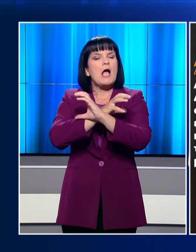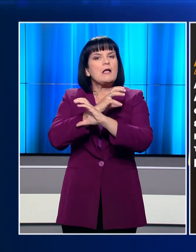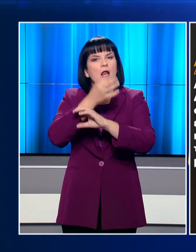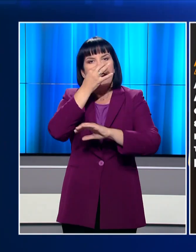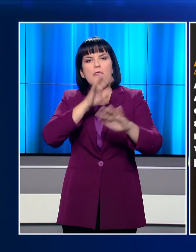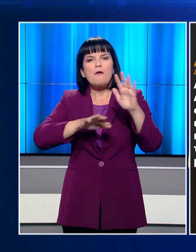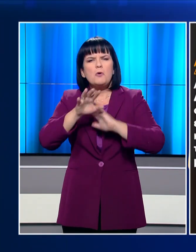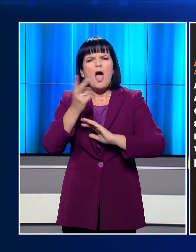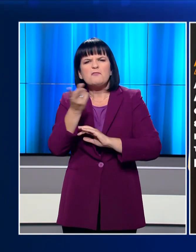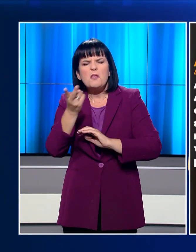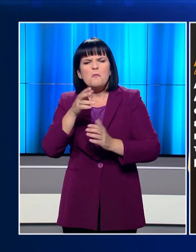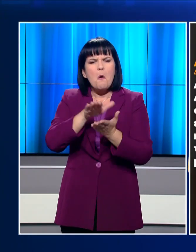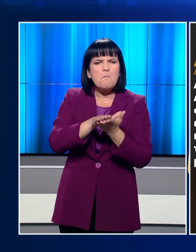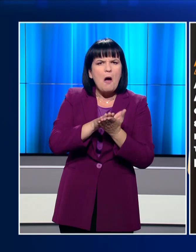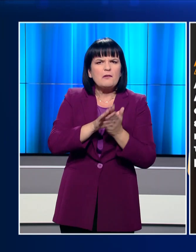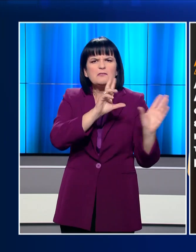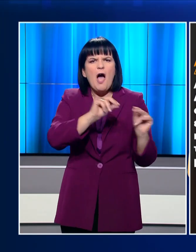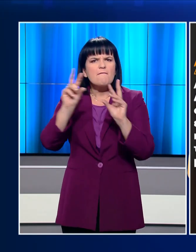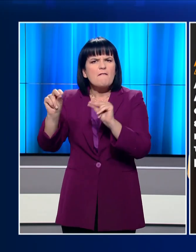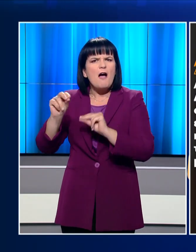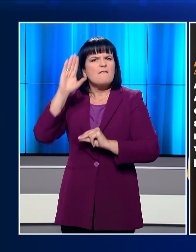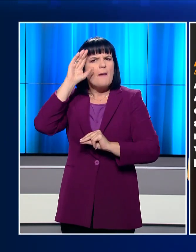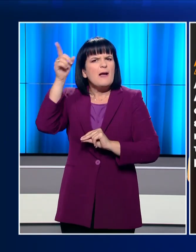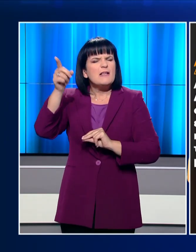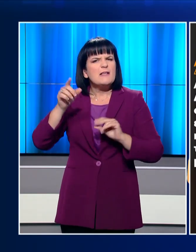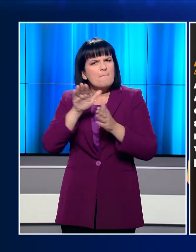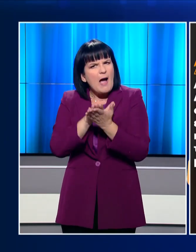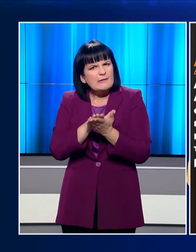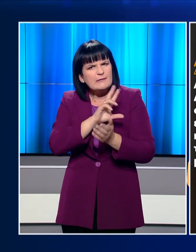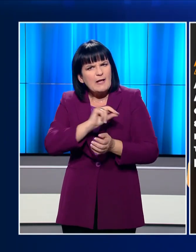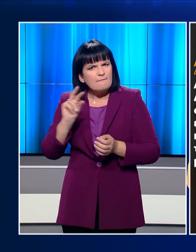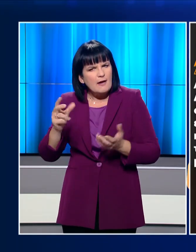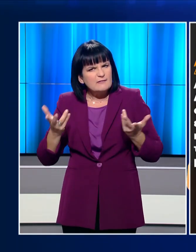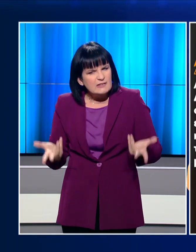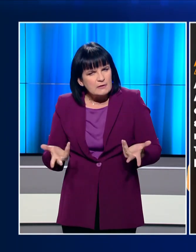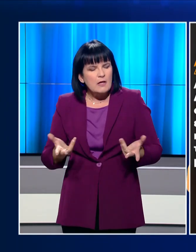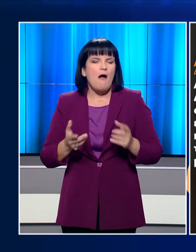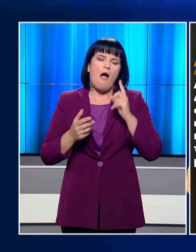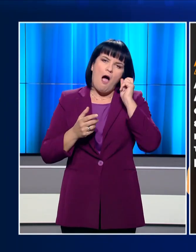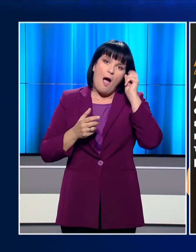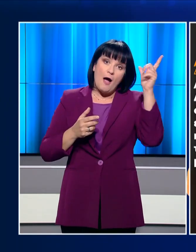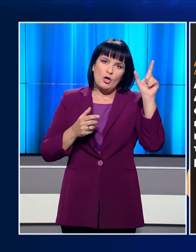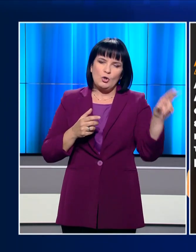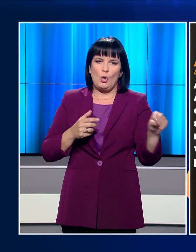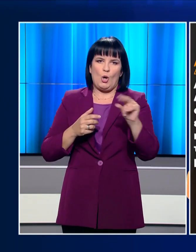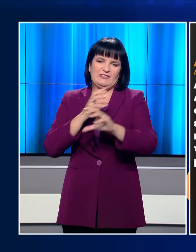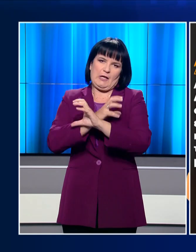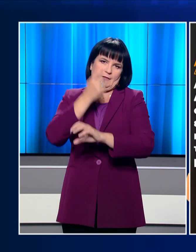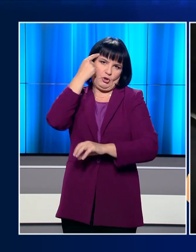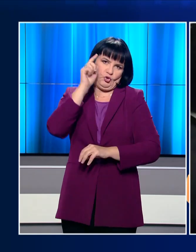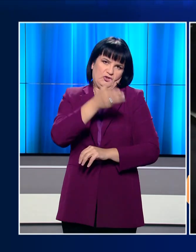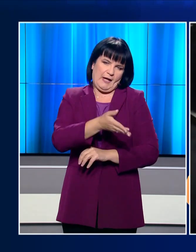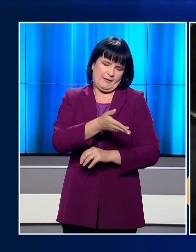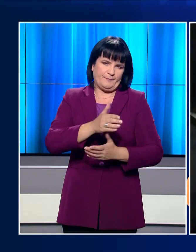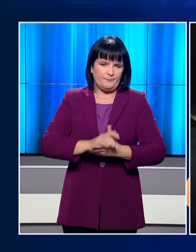διόλου ότι οι αναφερόμενοι μάρτυρες είναι ίδιοι με εκείνους που κατέθεσαν στις ΗΠΑ. Άλλωστε τέτοια βέβαια γνώση δεν θα μπορούσε να έχει εισαγγελία.